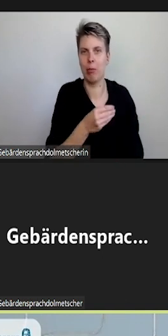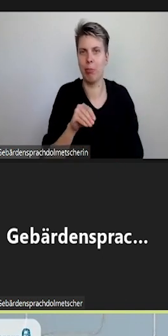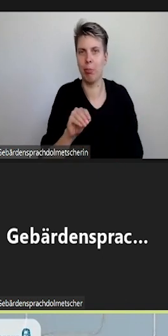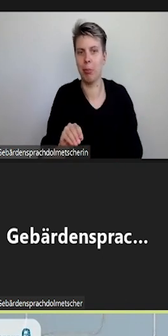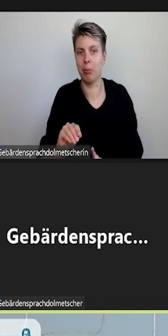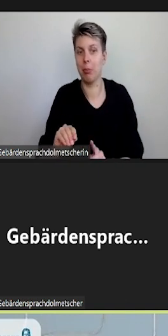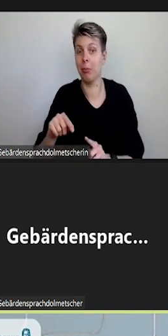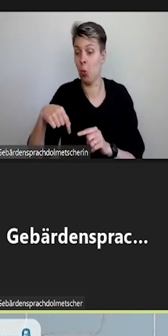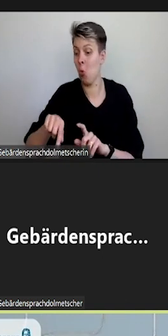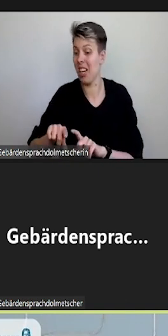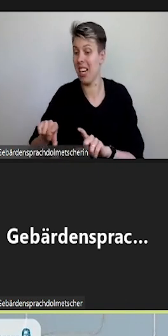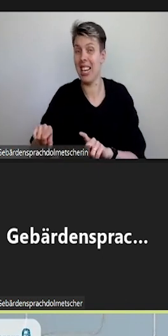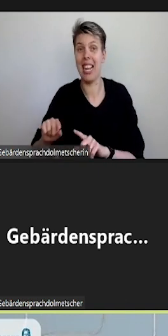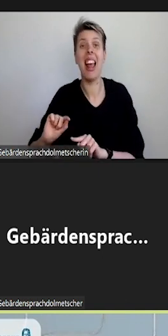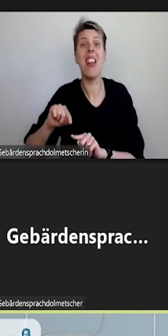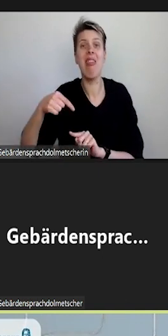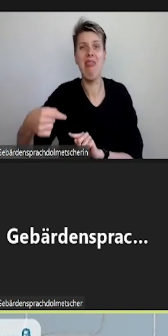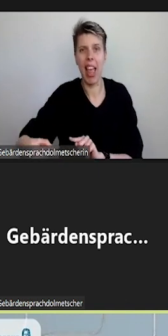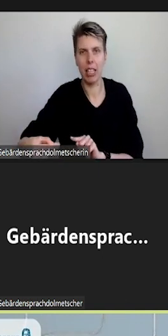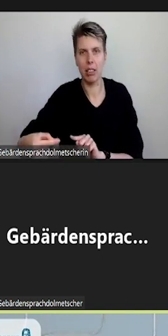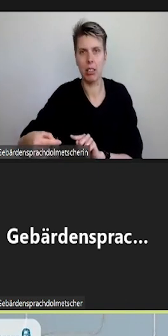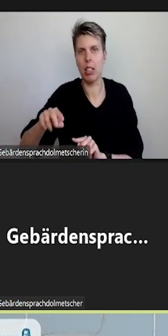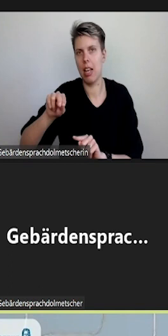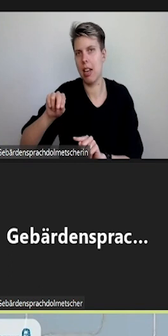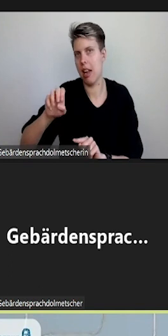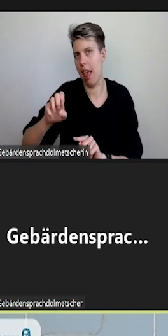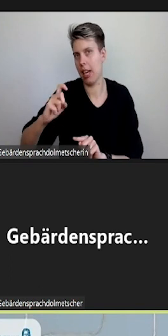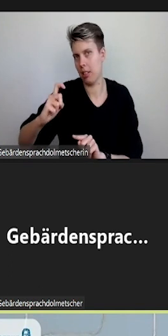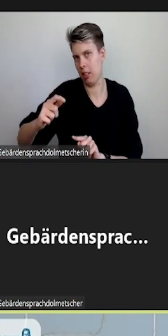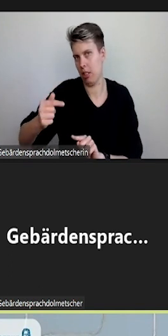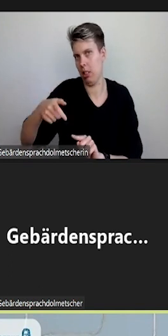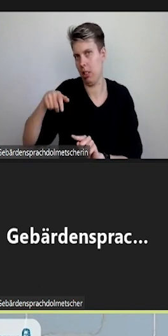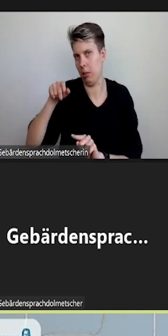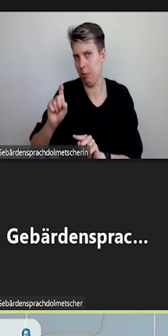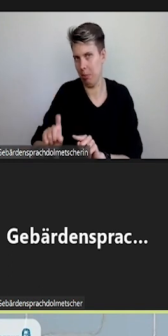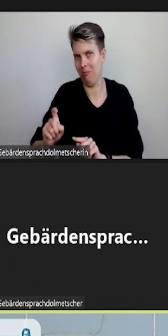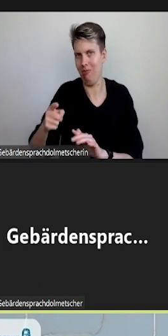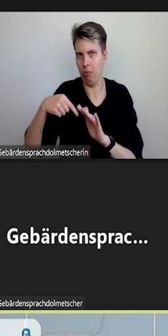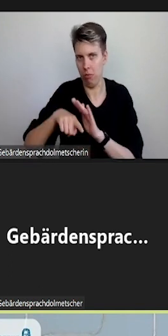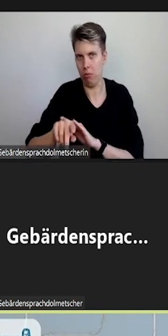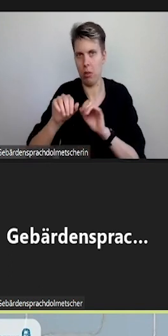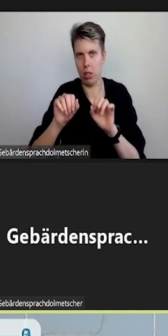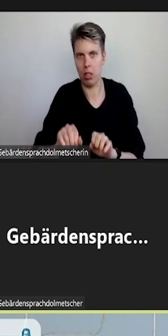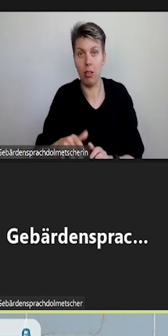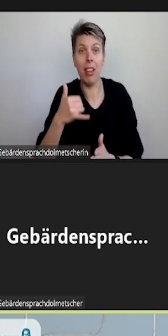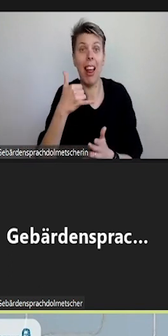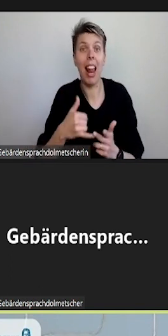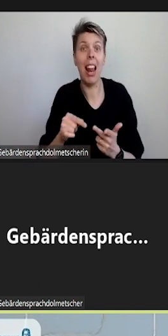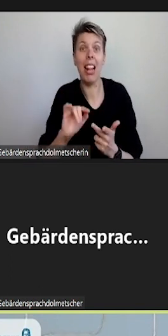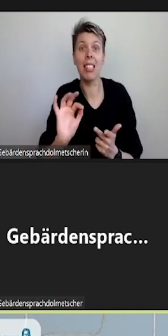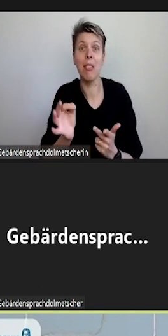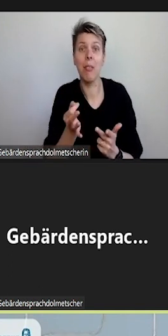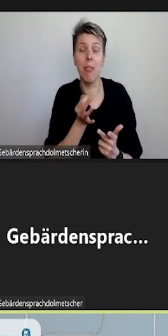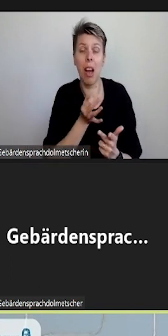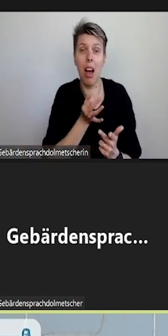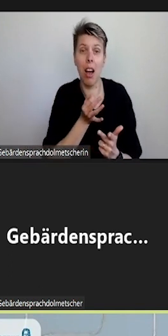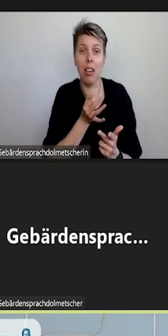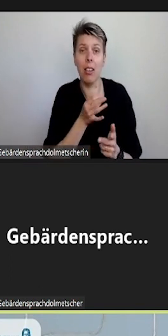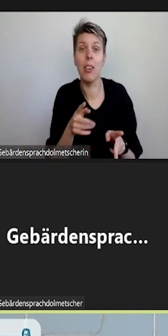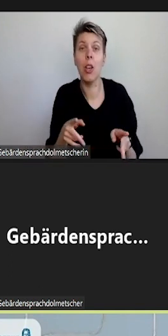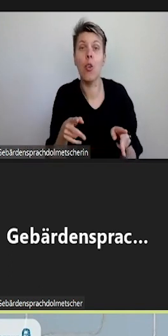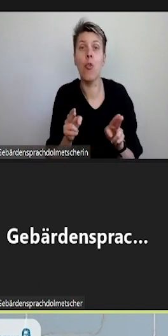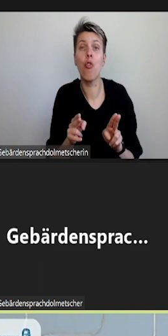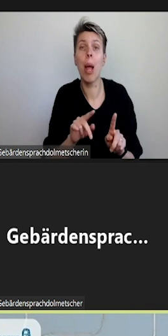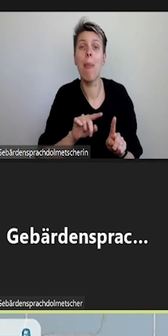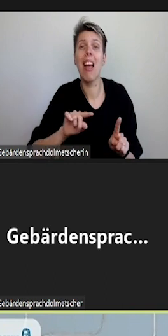einen Schritt weiter gehen. Dann wird als letztes noch gefragt, welche Framerate das Video